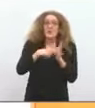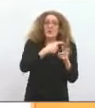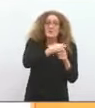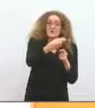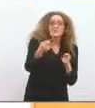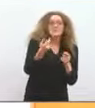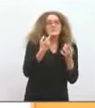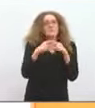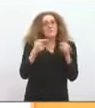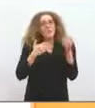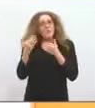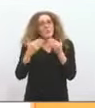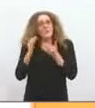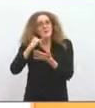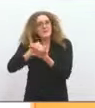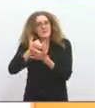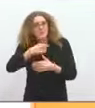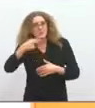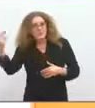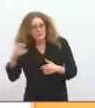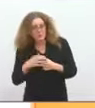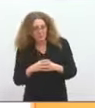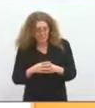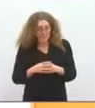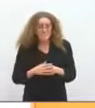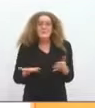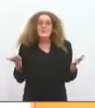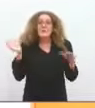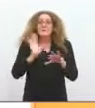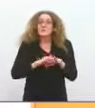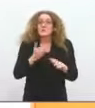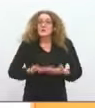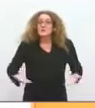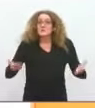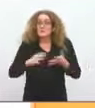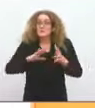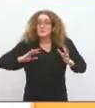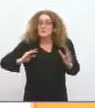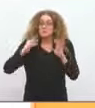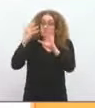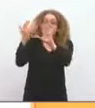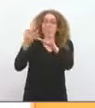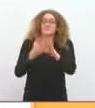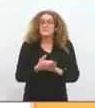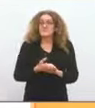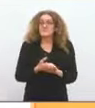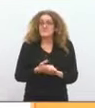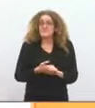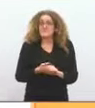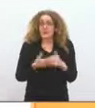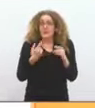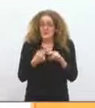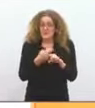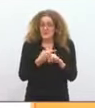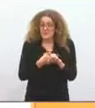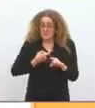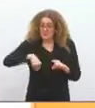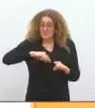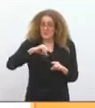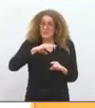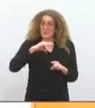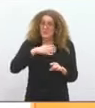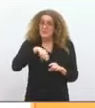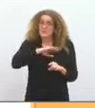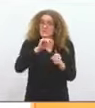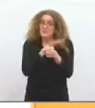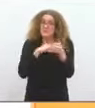nationale. Donc voilà. Or, il se trouve que les choses ont évolué et que notre collectivité a de plus en plus de responsabilités sociales. Et